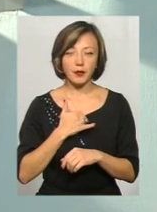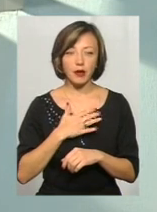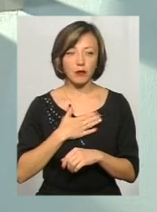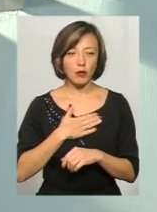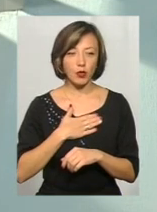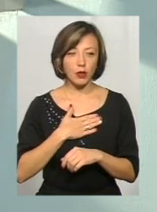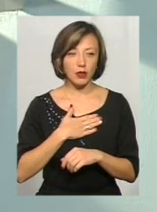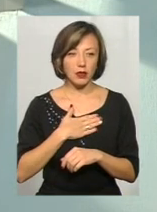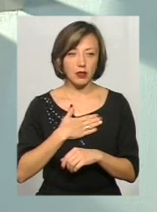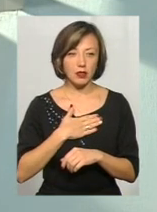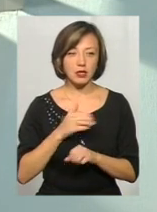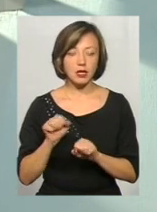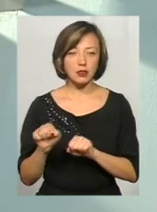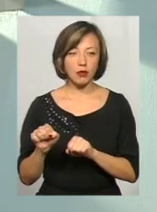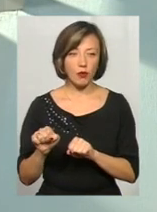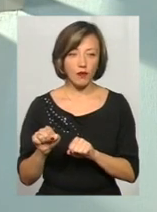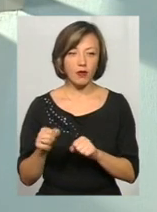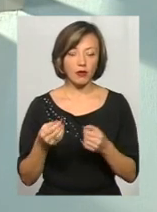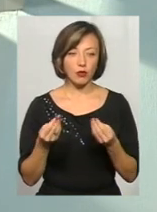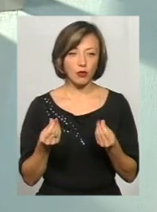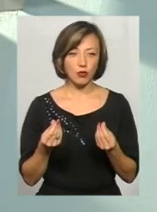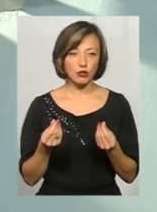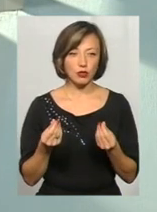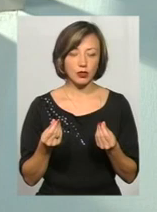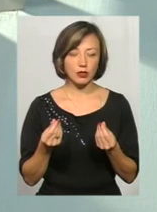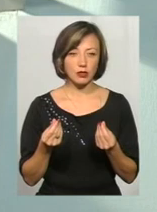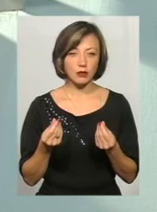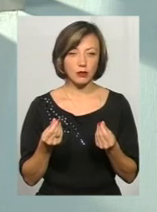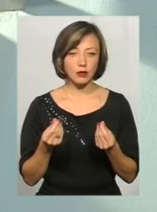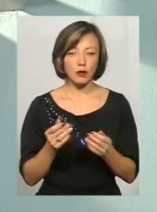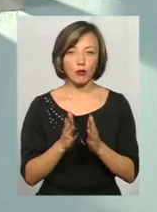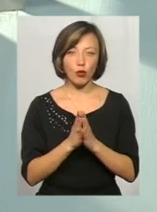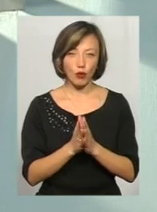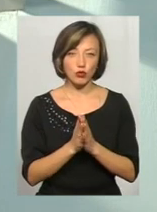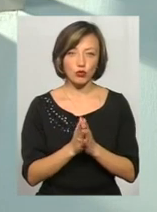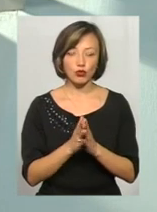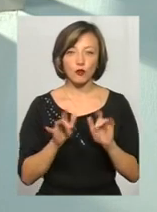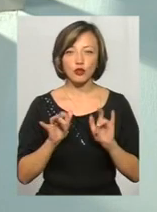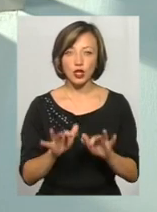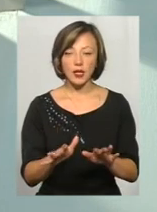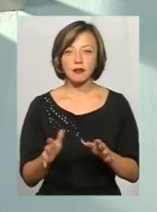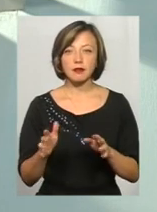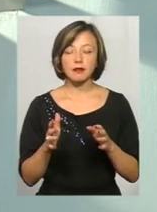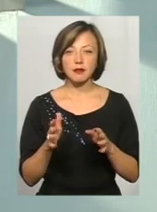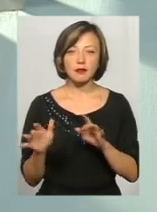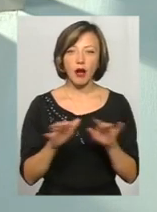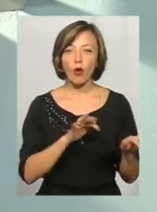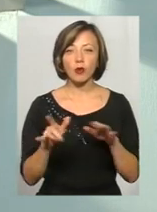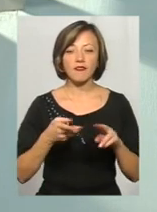застраховані якісь гроші, прошу там вжити заходів щодо їх відшкодування.